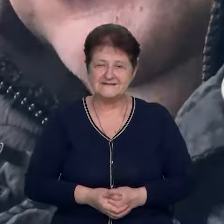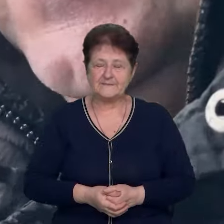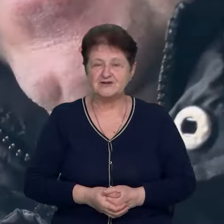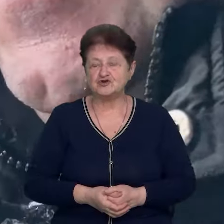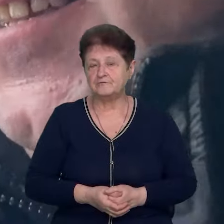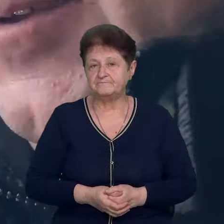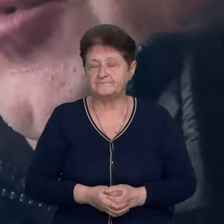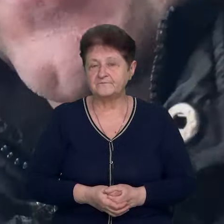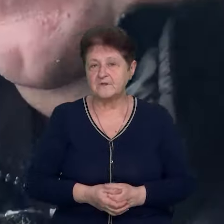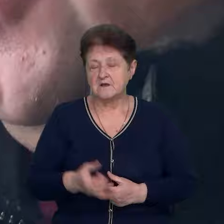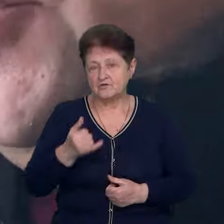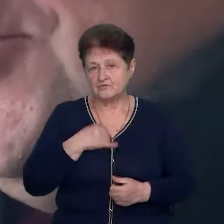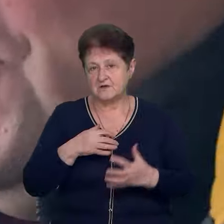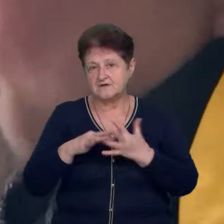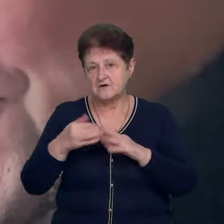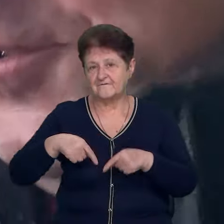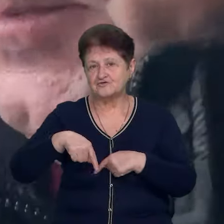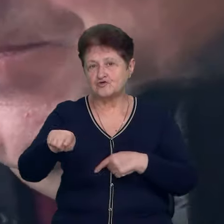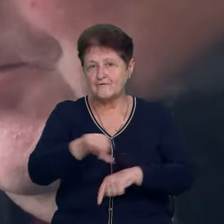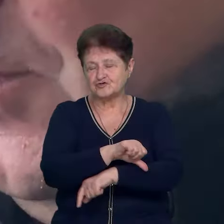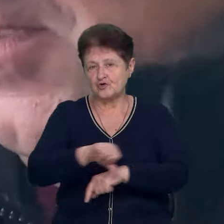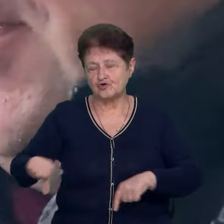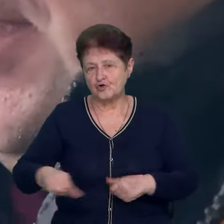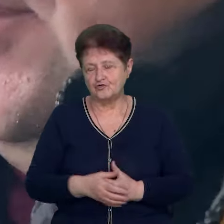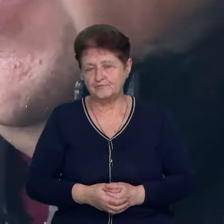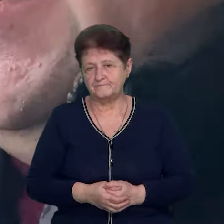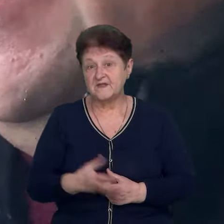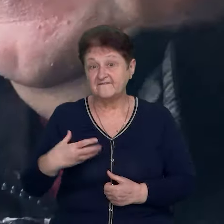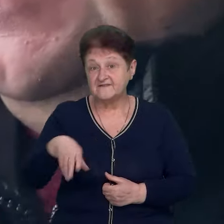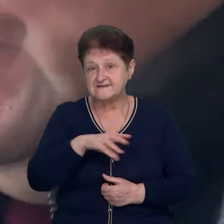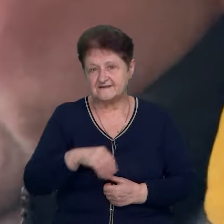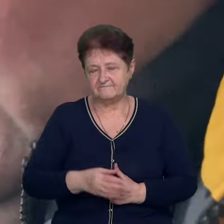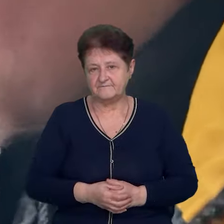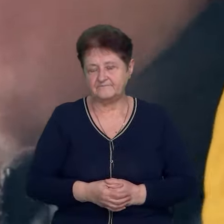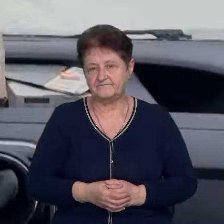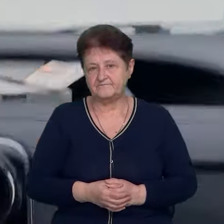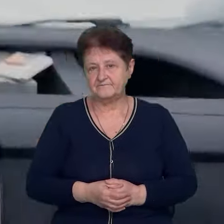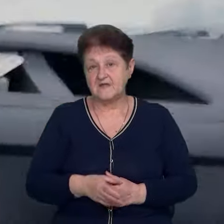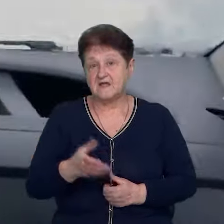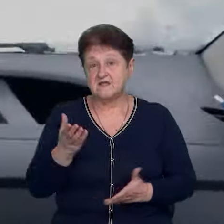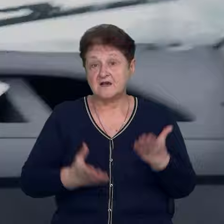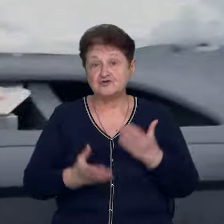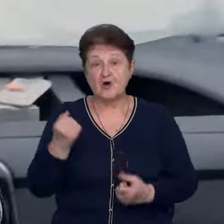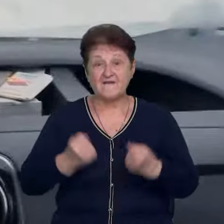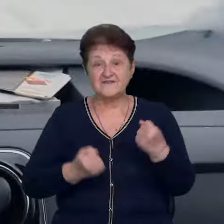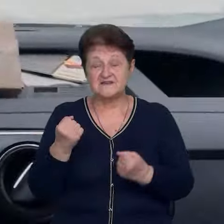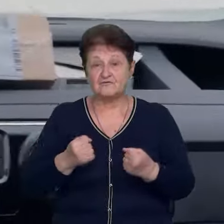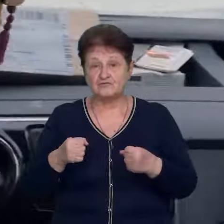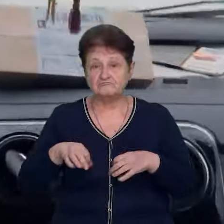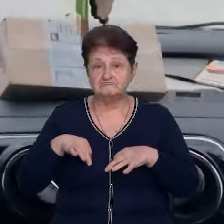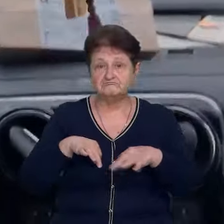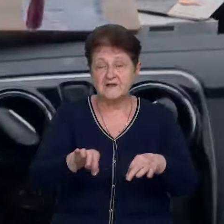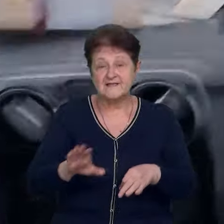У нас всі населені пункти вздовж кордону. Всі. Якщо автівку занесе на